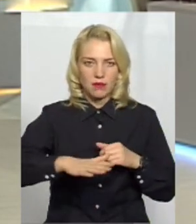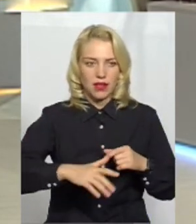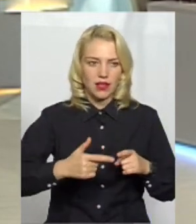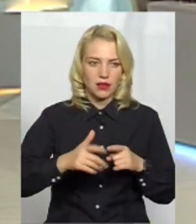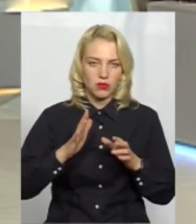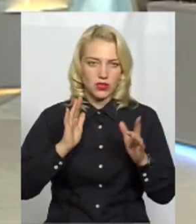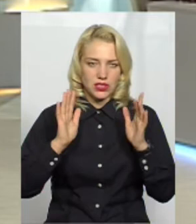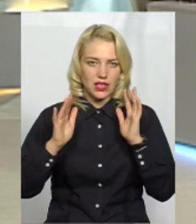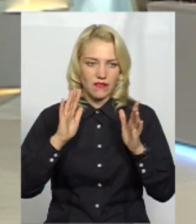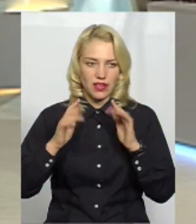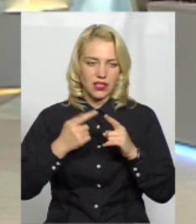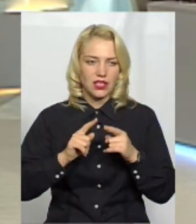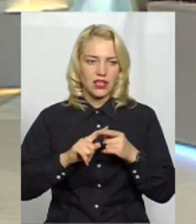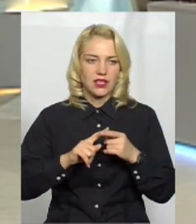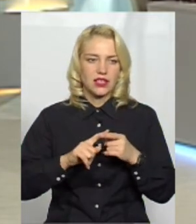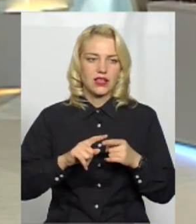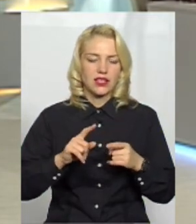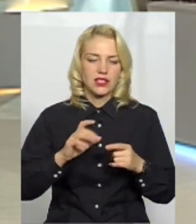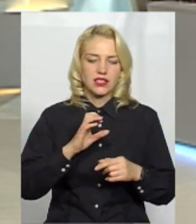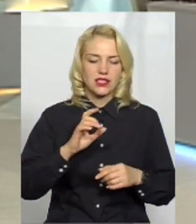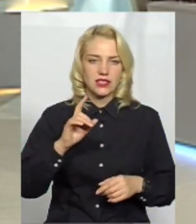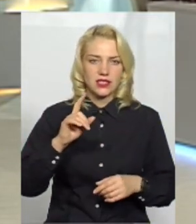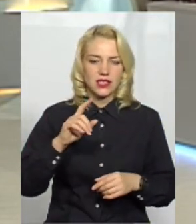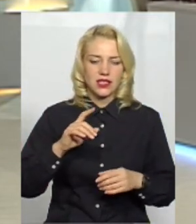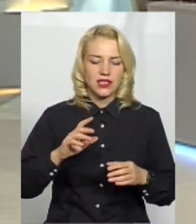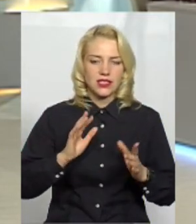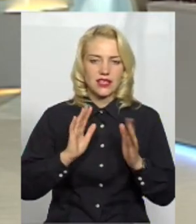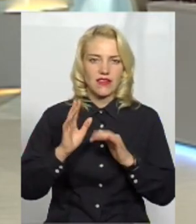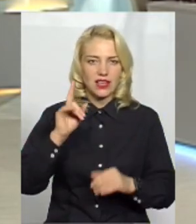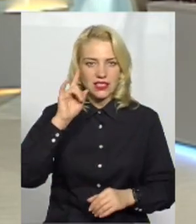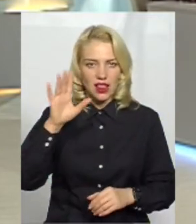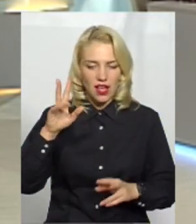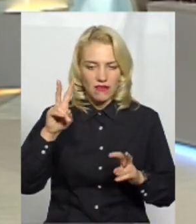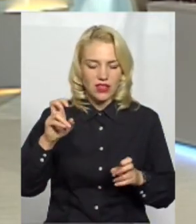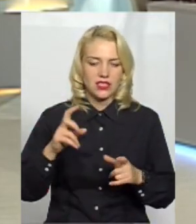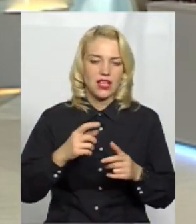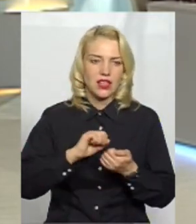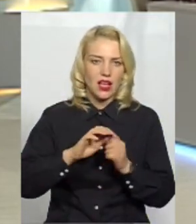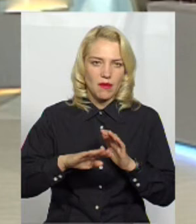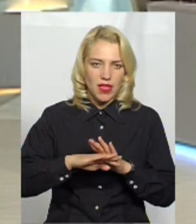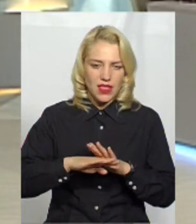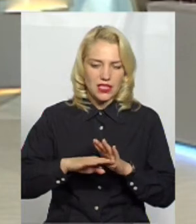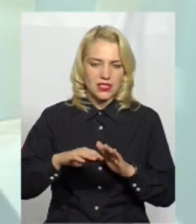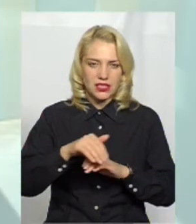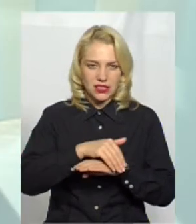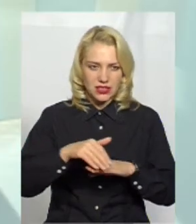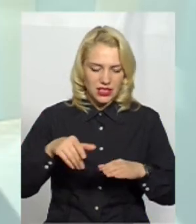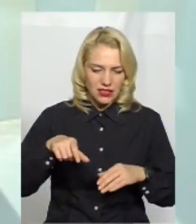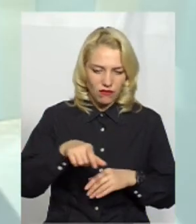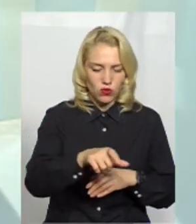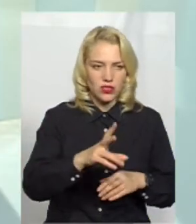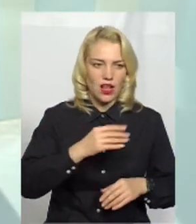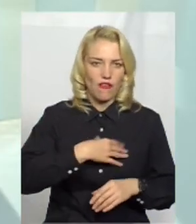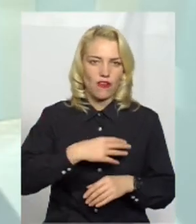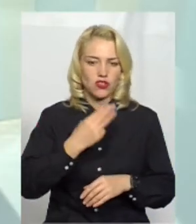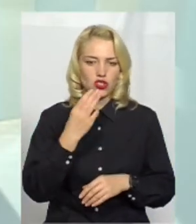танкістів, чи сквер слави, його ще називають, це на Кам'янецький. І багато, на Львівському шосе в нас схил, там більше